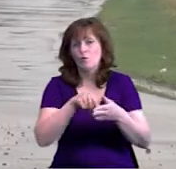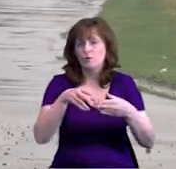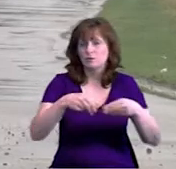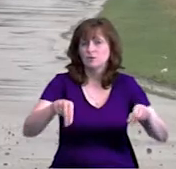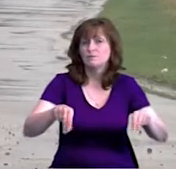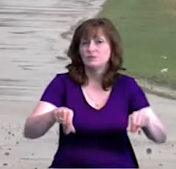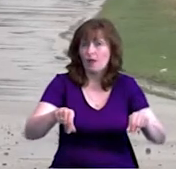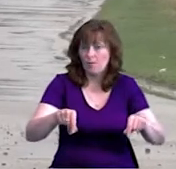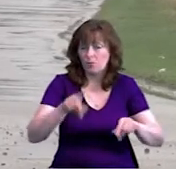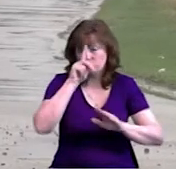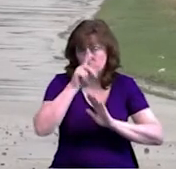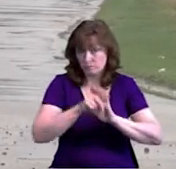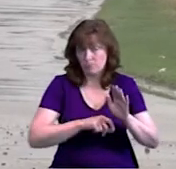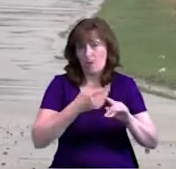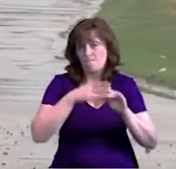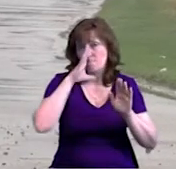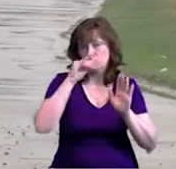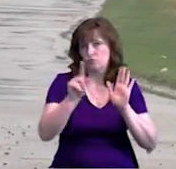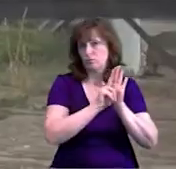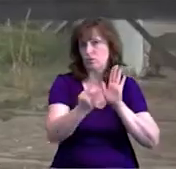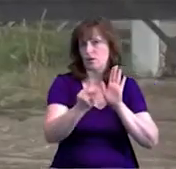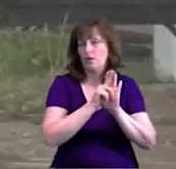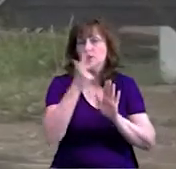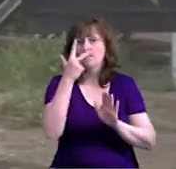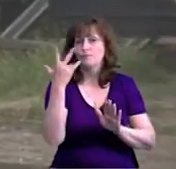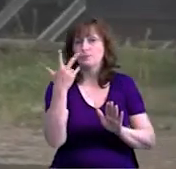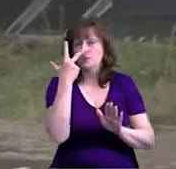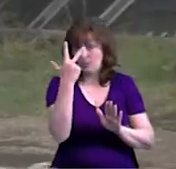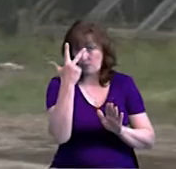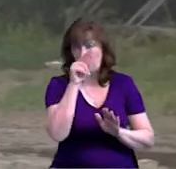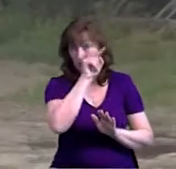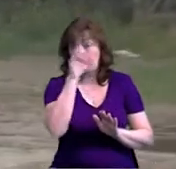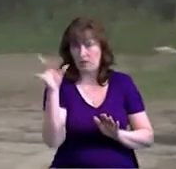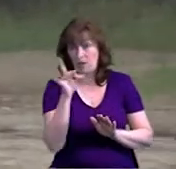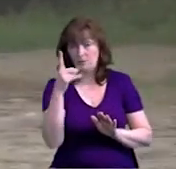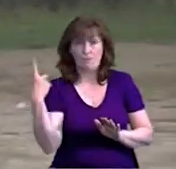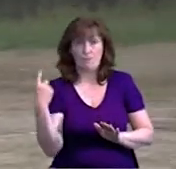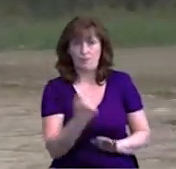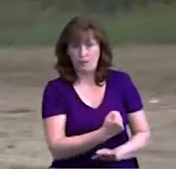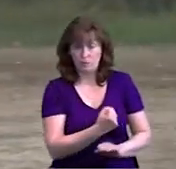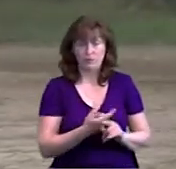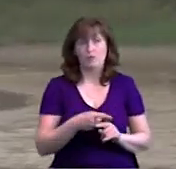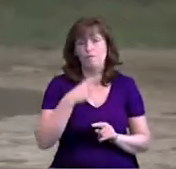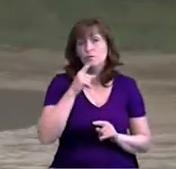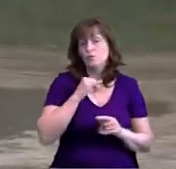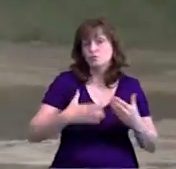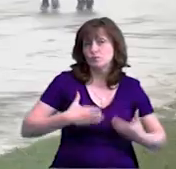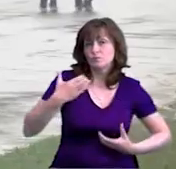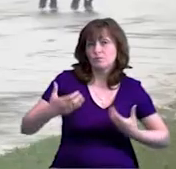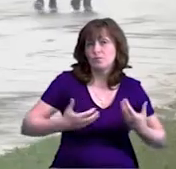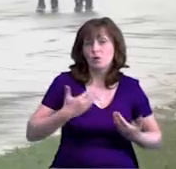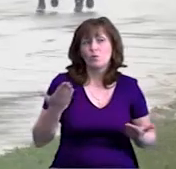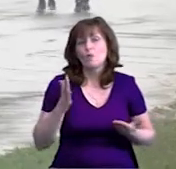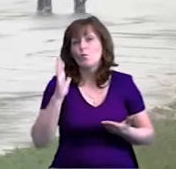села до райцентру Семенівки маршрутка ходить тричі на тиждень. До Новгородціверського автобусного сполучення немає. Підмила, каже, турбує не те, яке